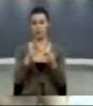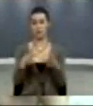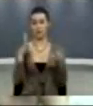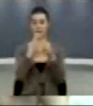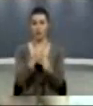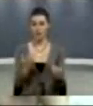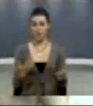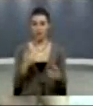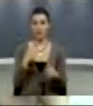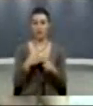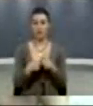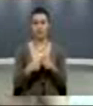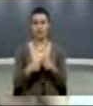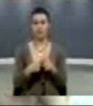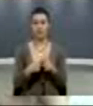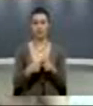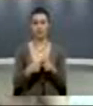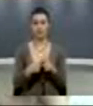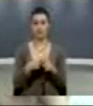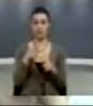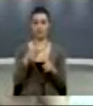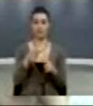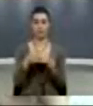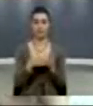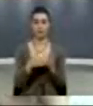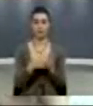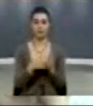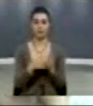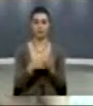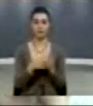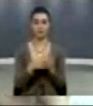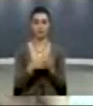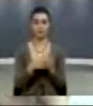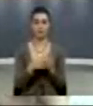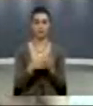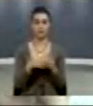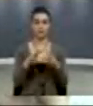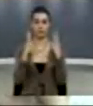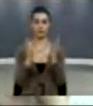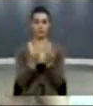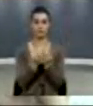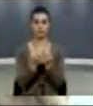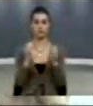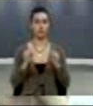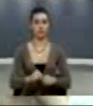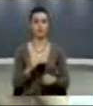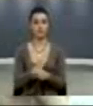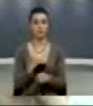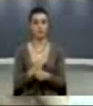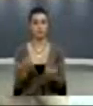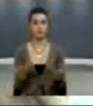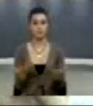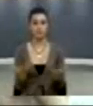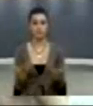atë vend e cili me pëllot merit duhet ta këtë përkushtimin matë madhë